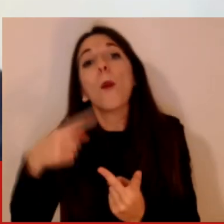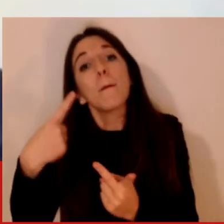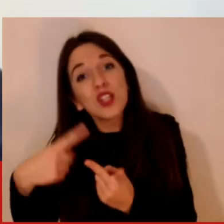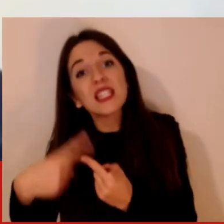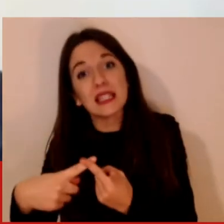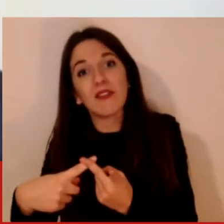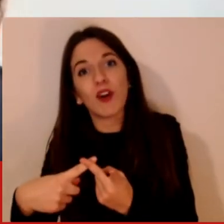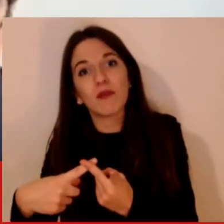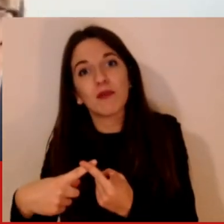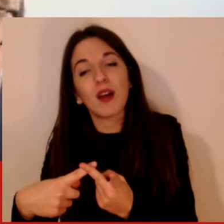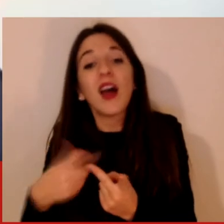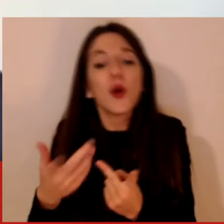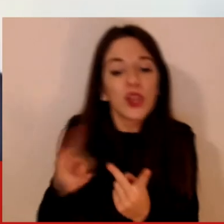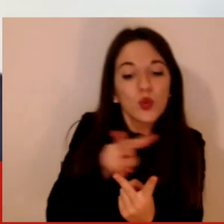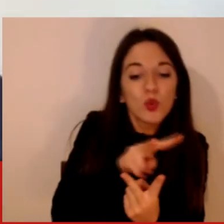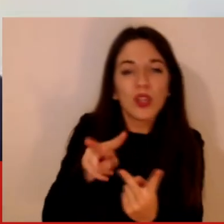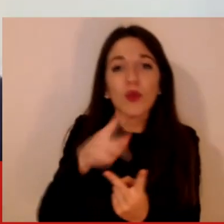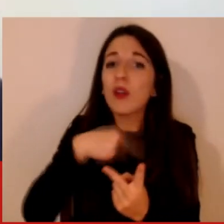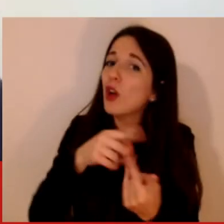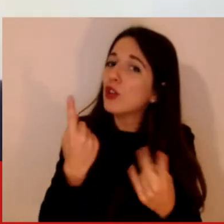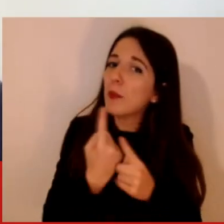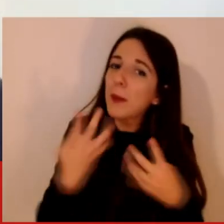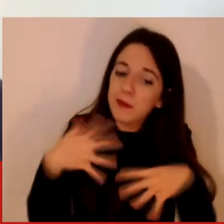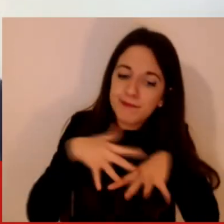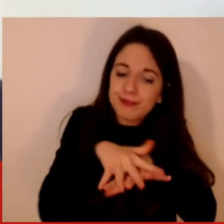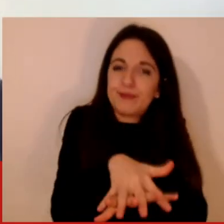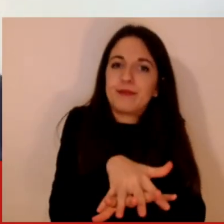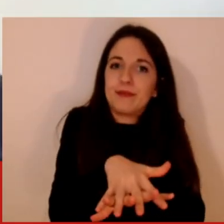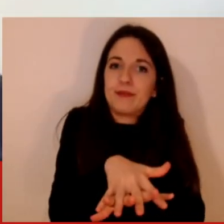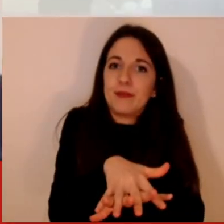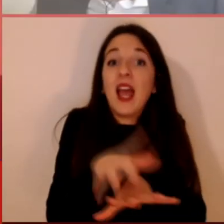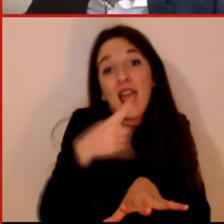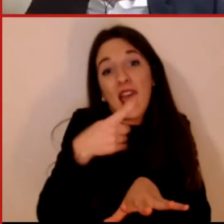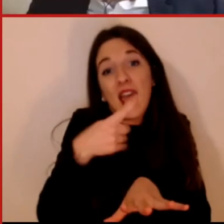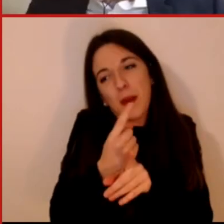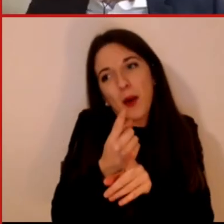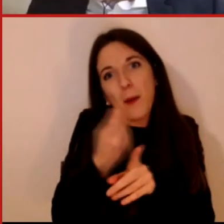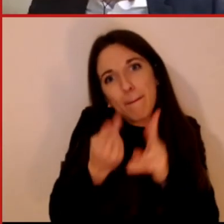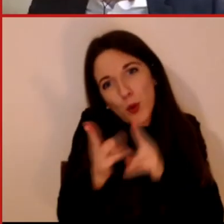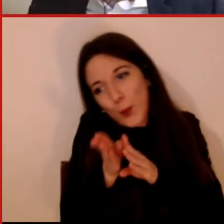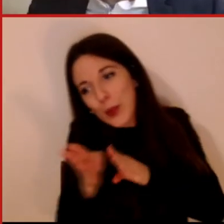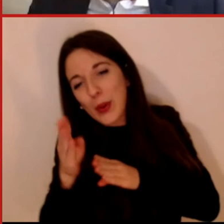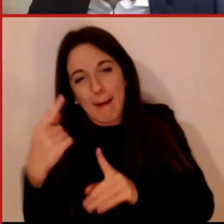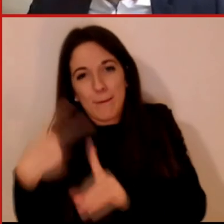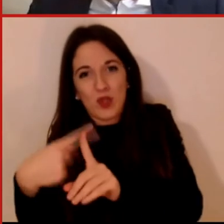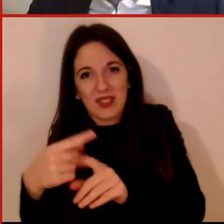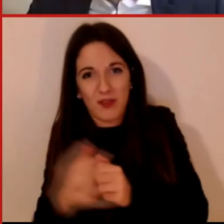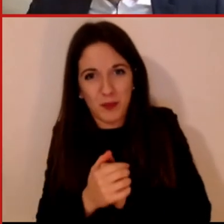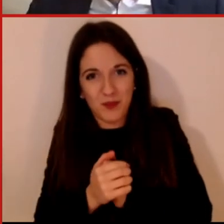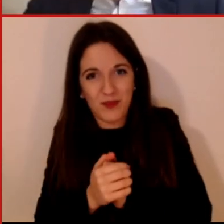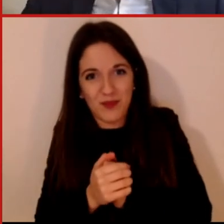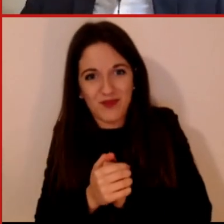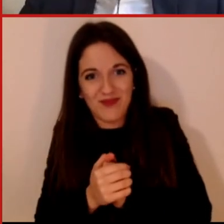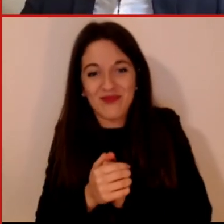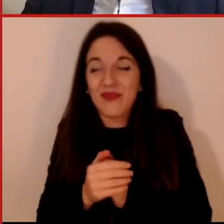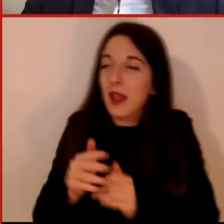e di possibilmente andare nella direzione del beneficio. Bene, professore qui la situazione si fa drammatica, le